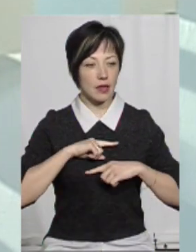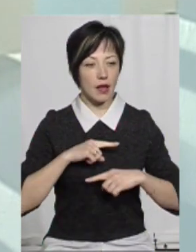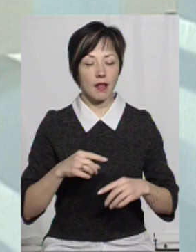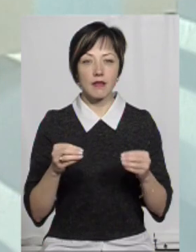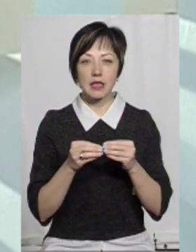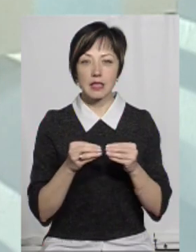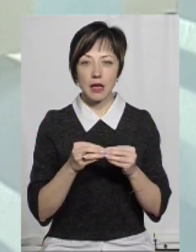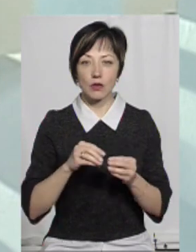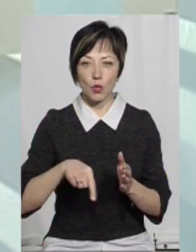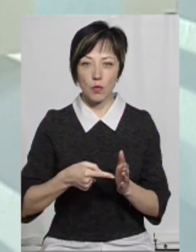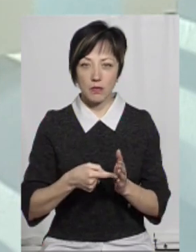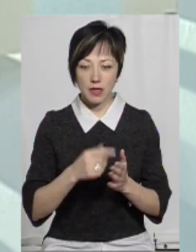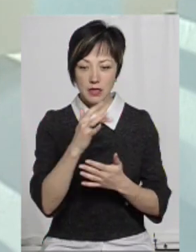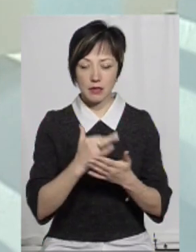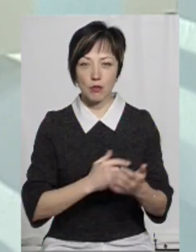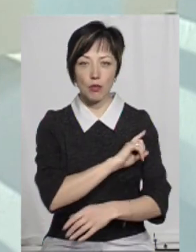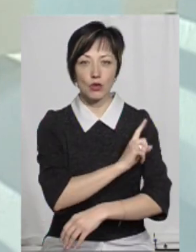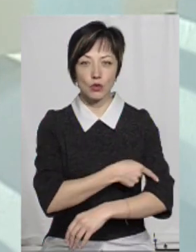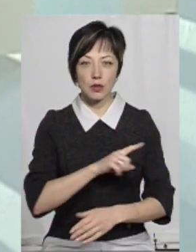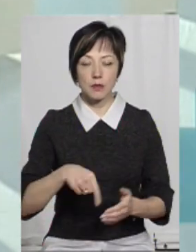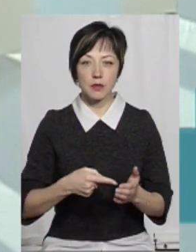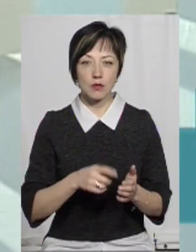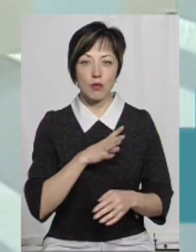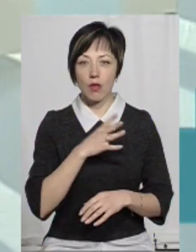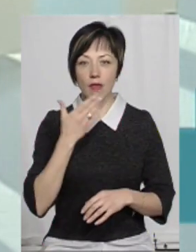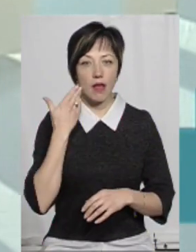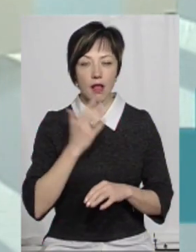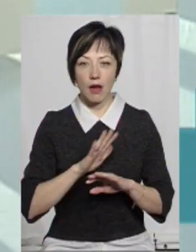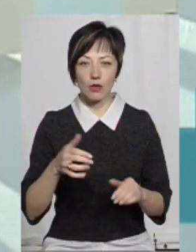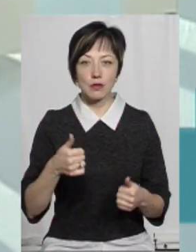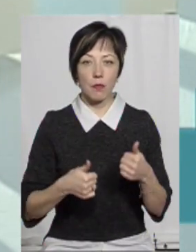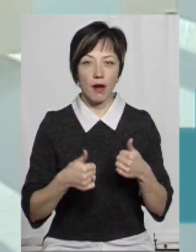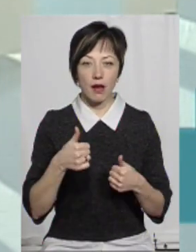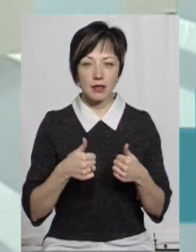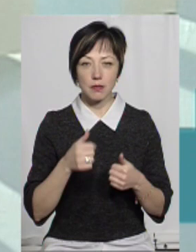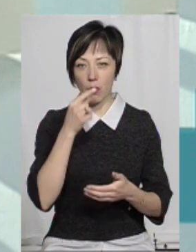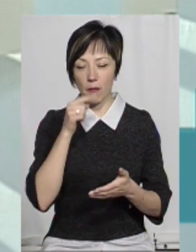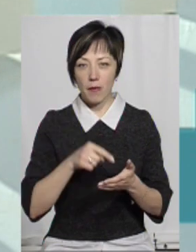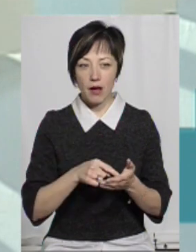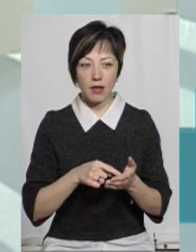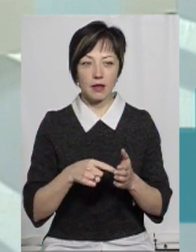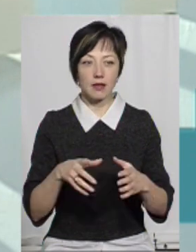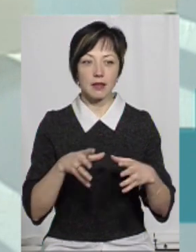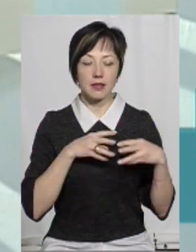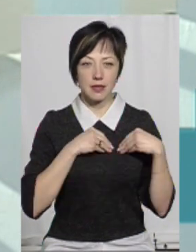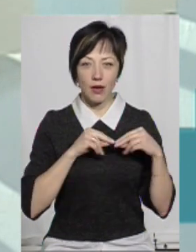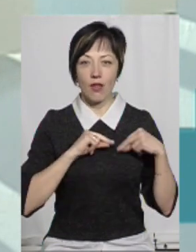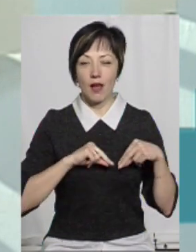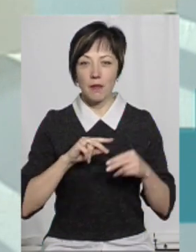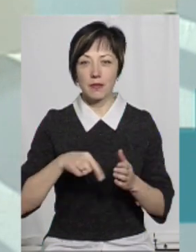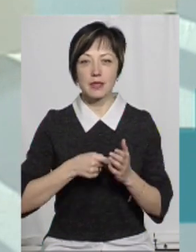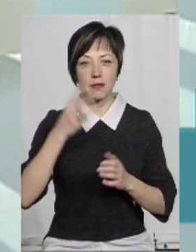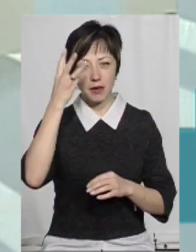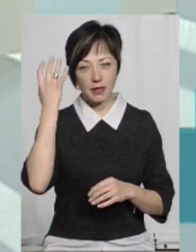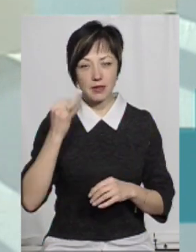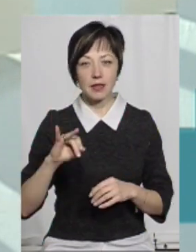в десятку міст, потужних міст, було нелегко змагатись. Попали із колегами з міста Хмельницького, до